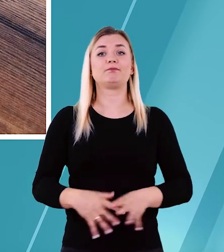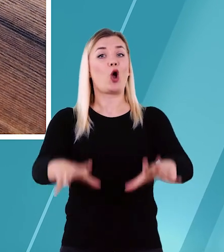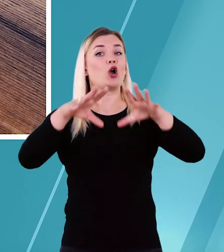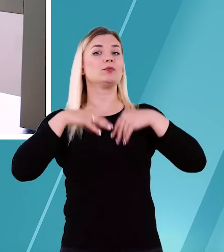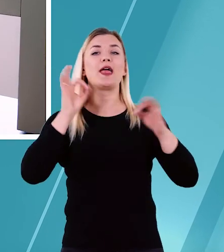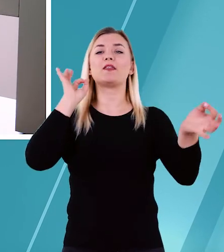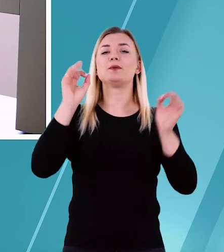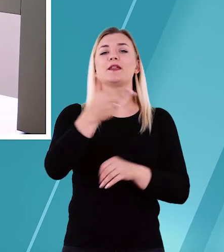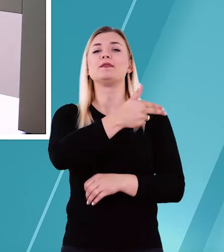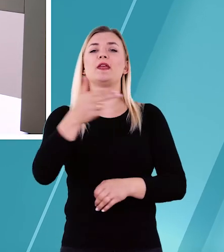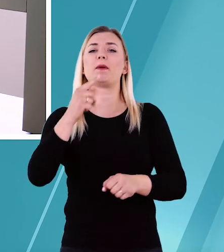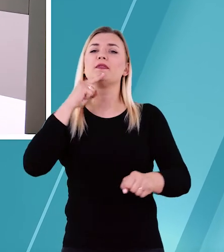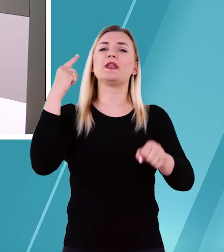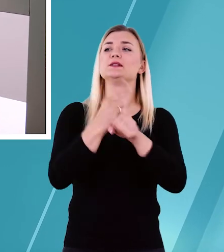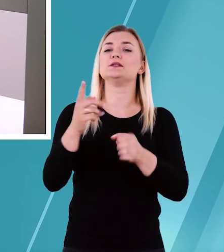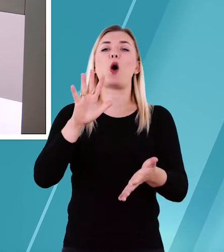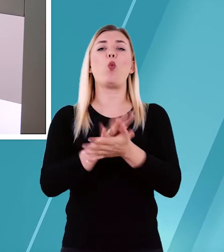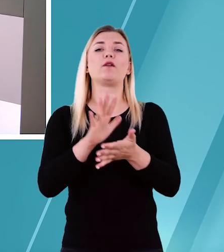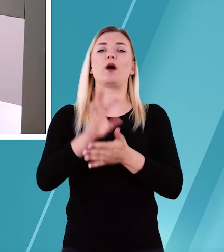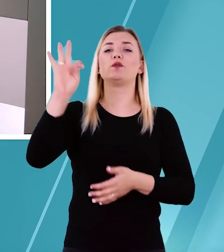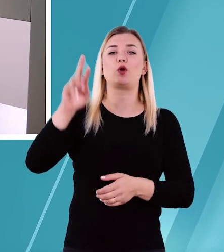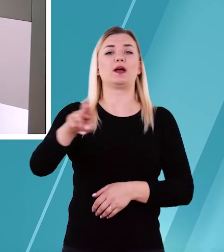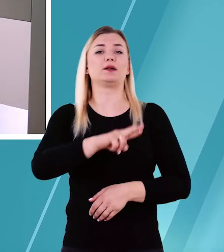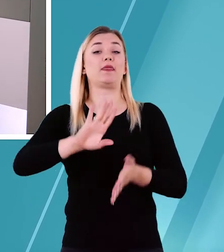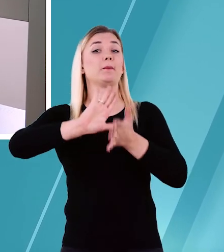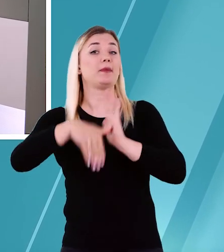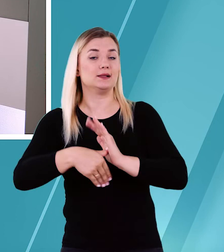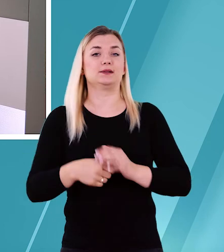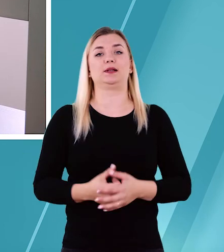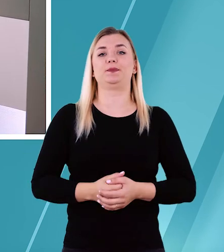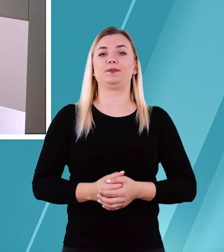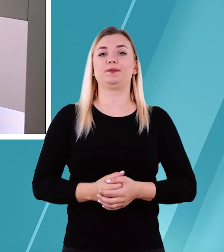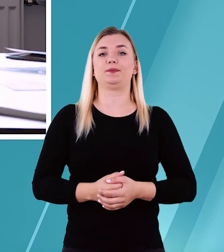otrzymać informacje na temat podejmowanych uchwał Rady Miejskiej,